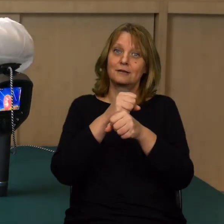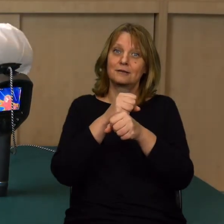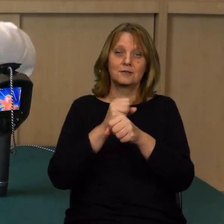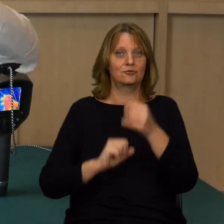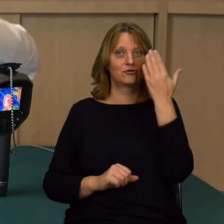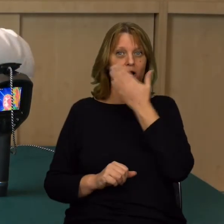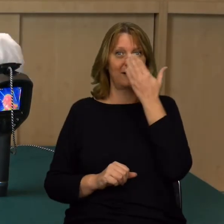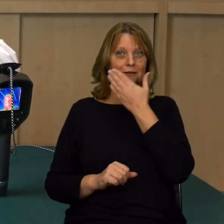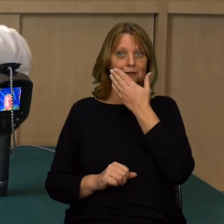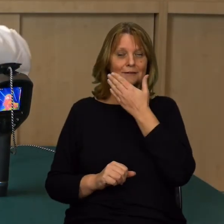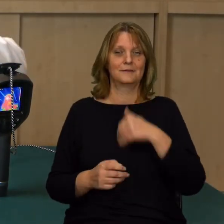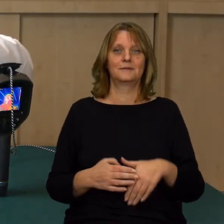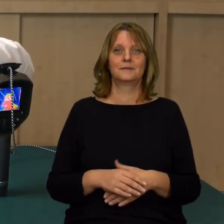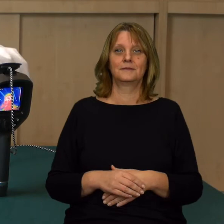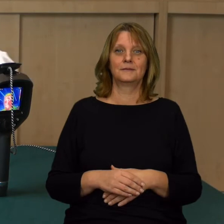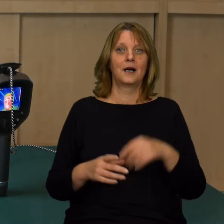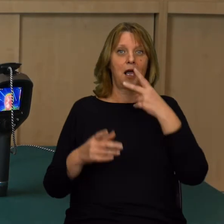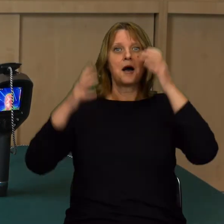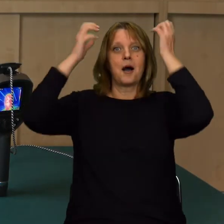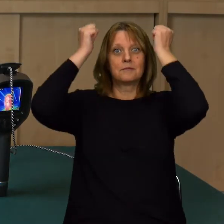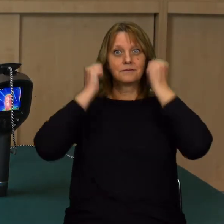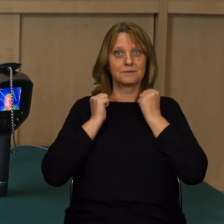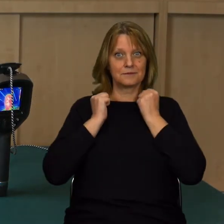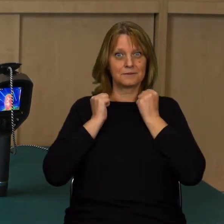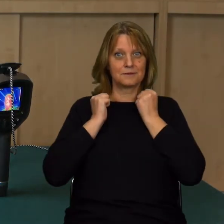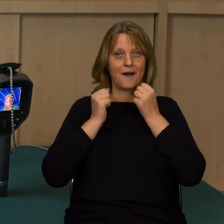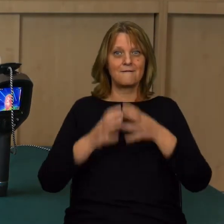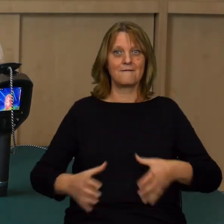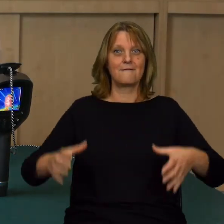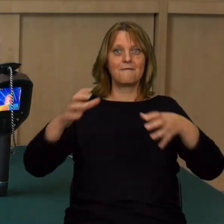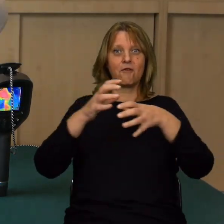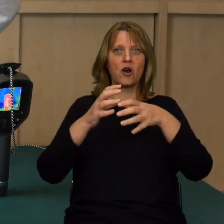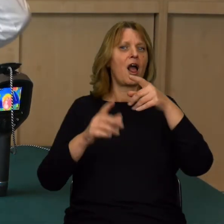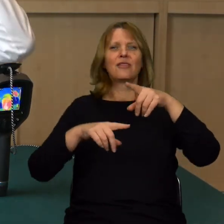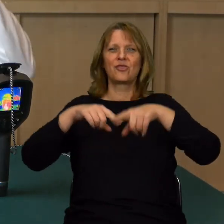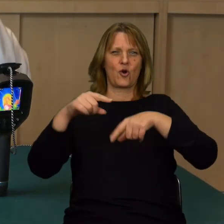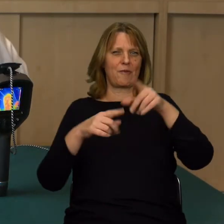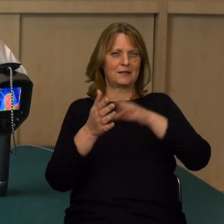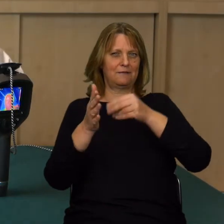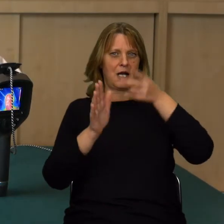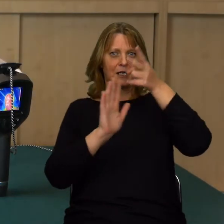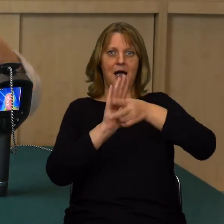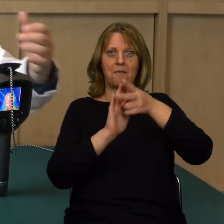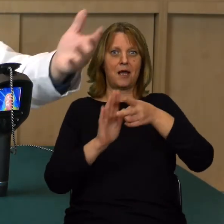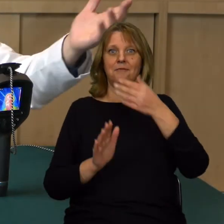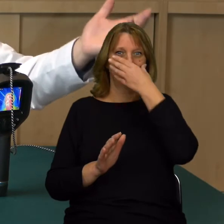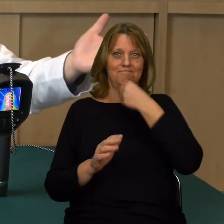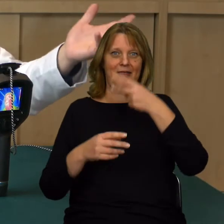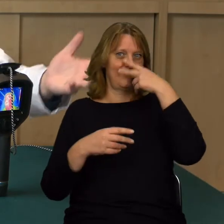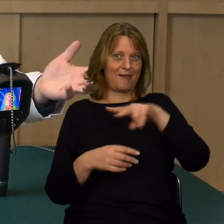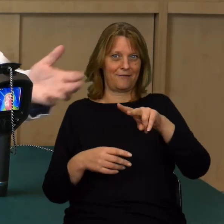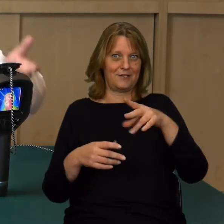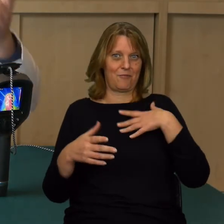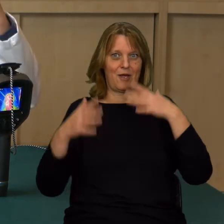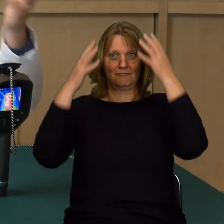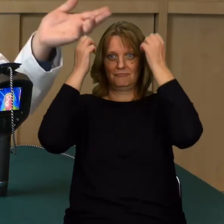worek czarny. Założę go. Teraz kamera normalna mojej twarzy już